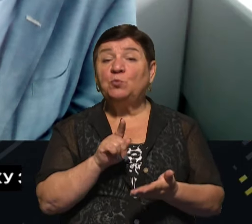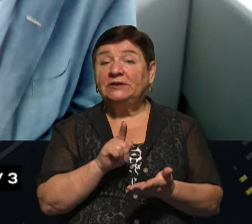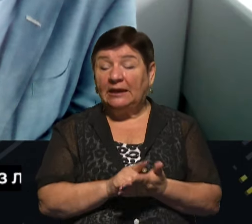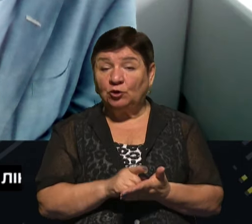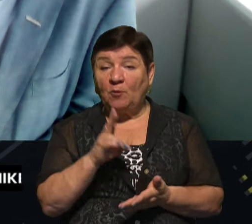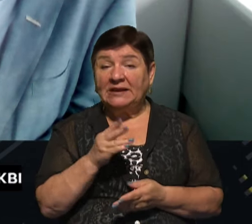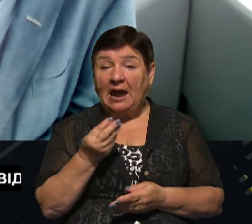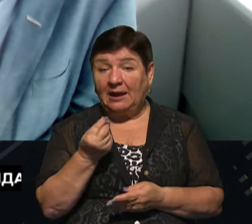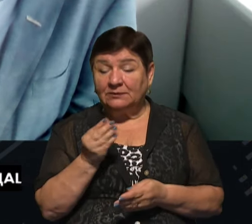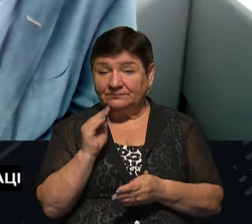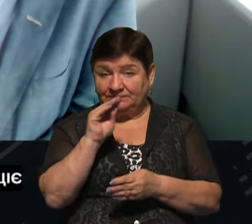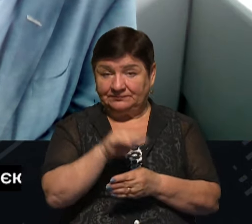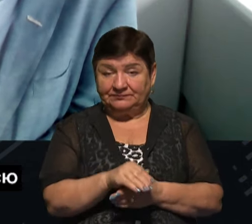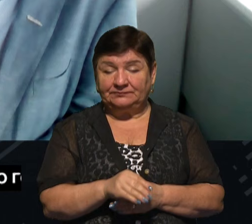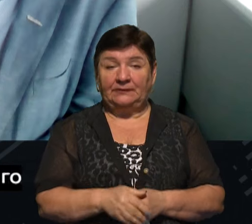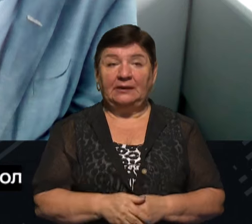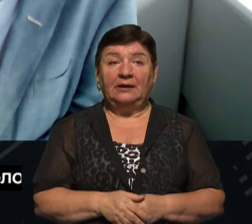на додану вартість.